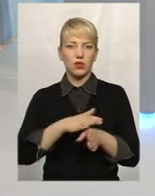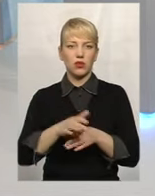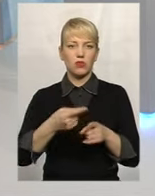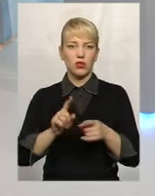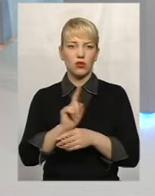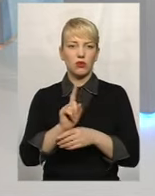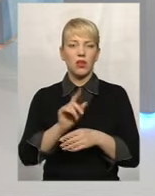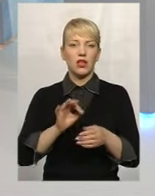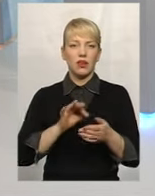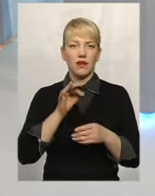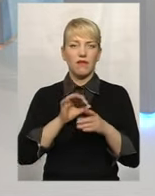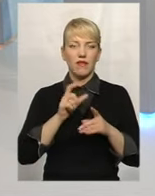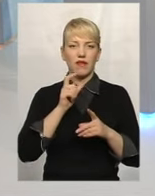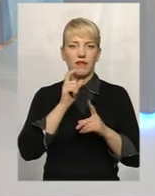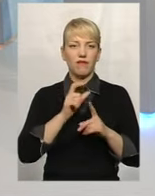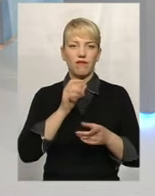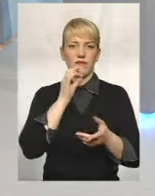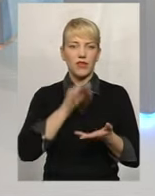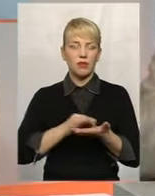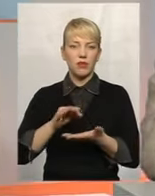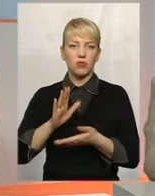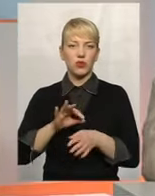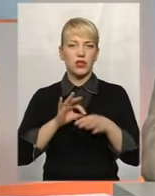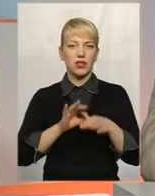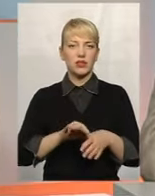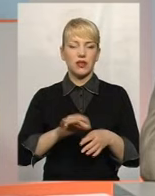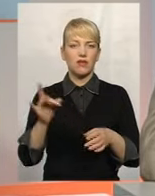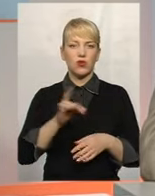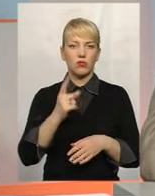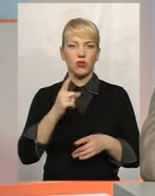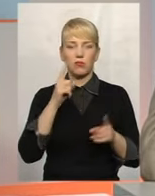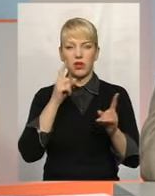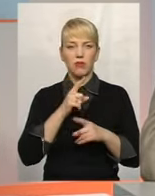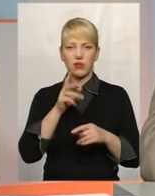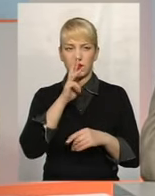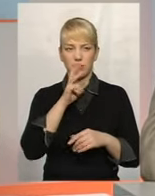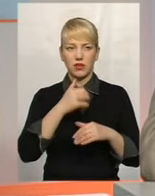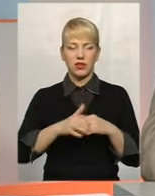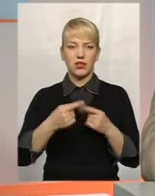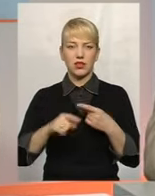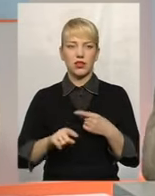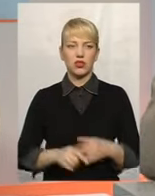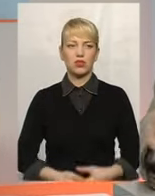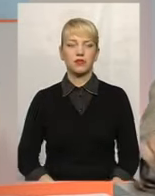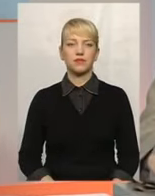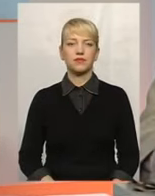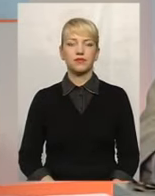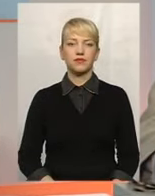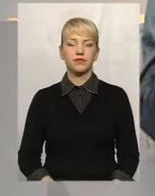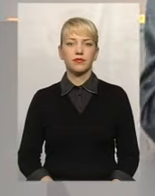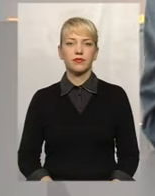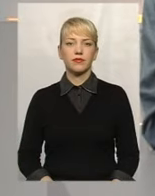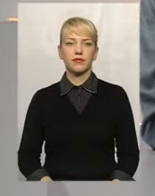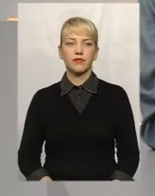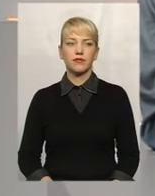відповідальність будуть саме нести безпосередньо в розмірі однієї мінімальної заробітної плати серед інших. А спектр великих порушень, принцип.